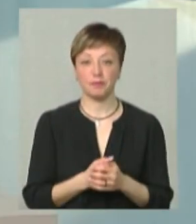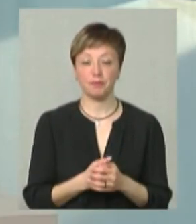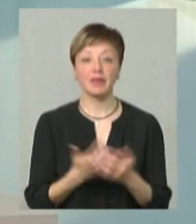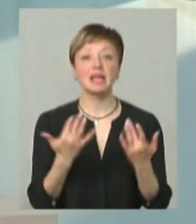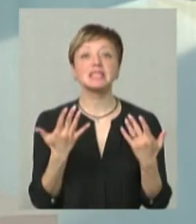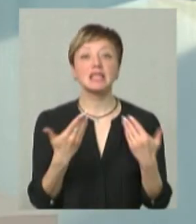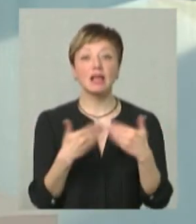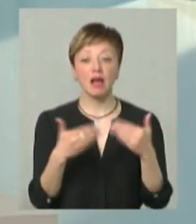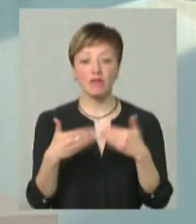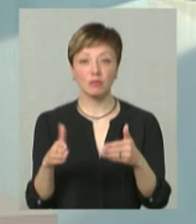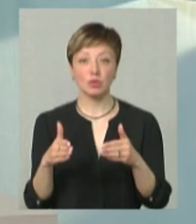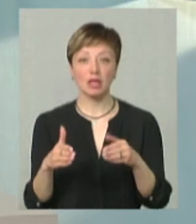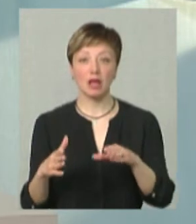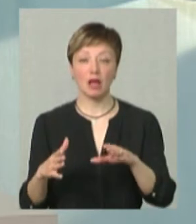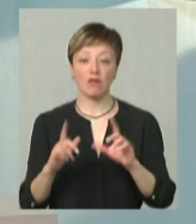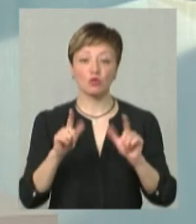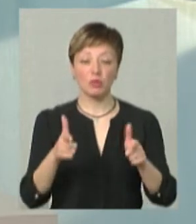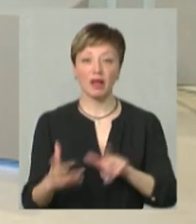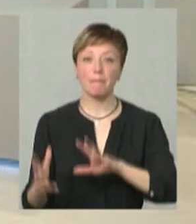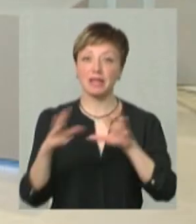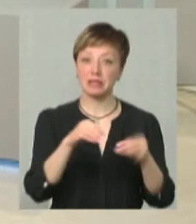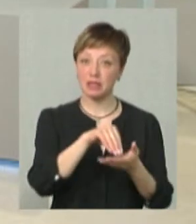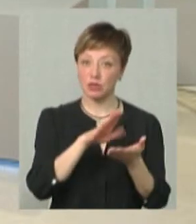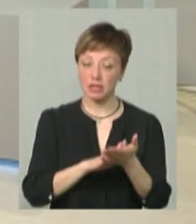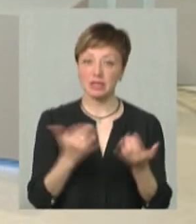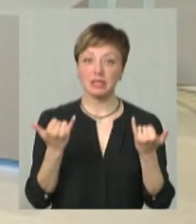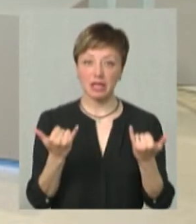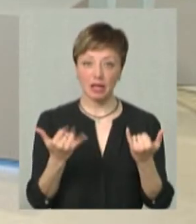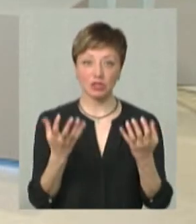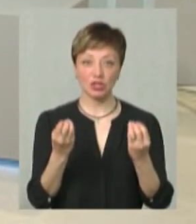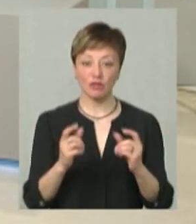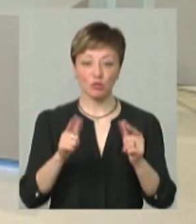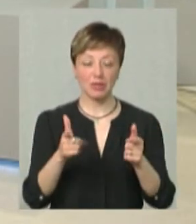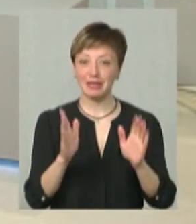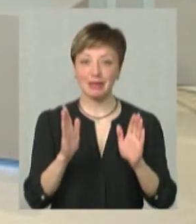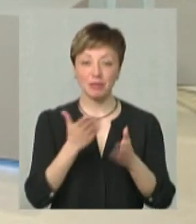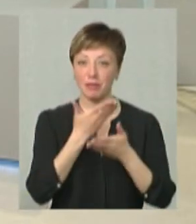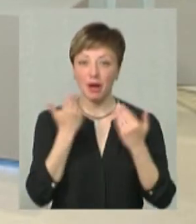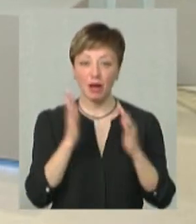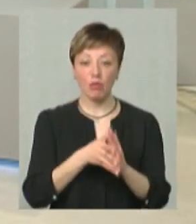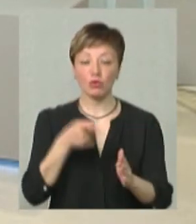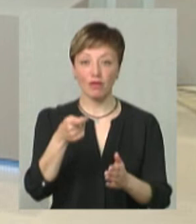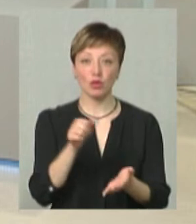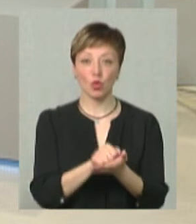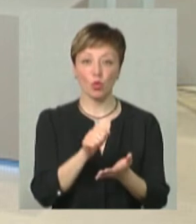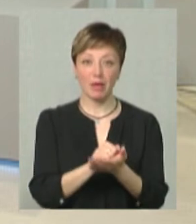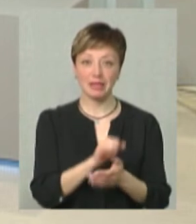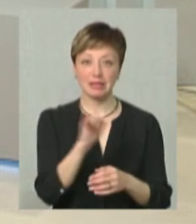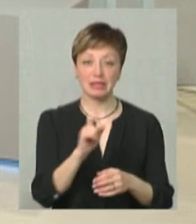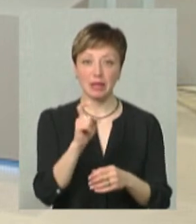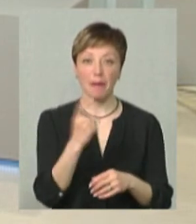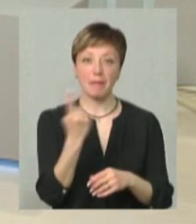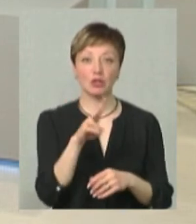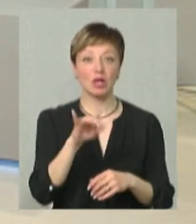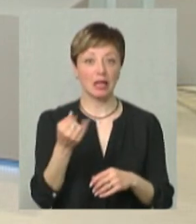абітурієнтів-переселенців зареєстровано? Наразі абітурієнтів ще немає. Вони тільки будуть подавати документи з 1